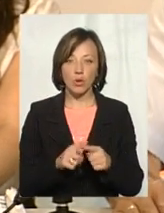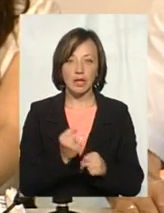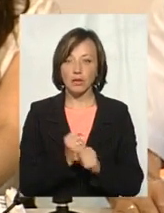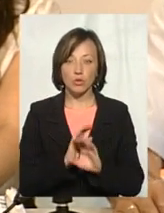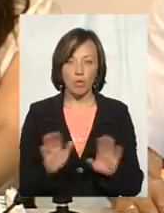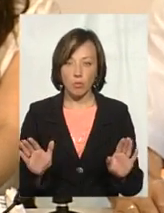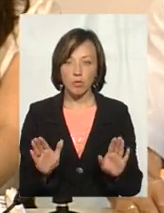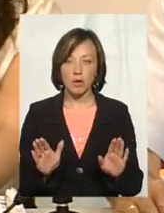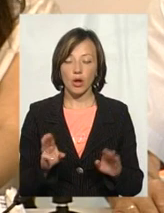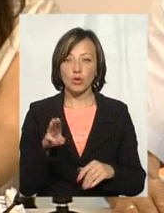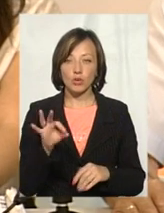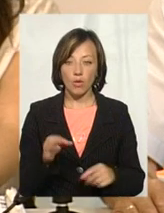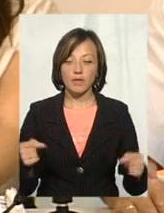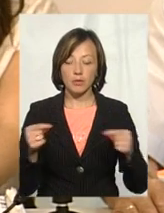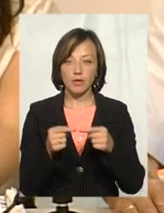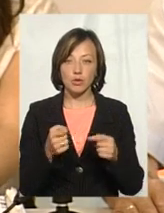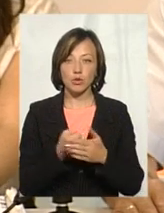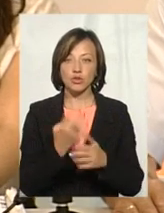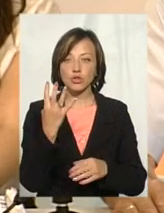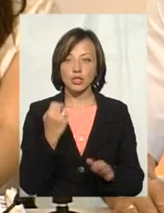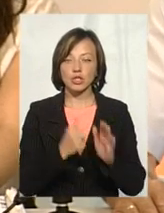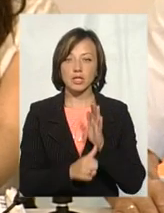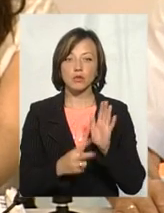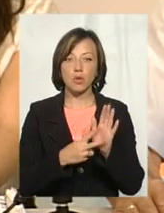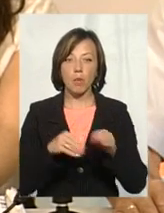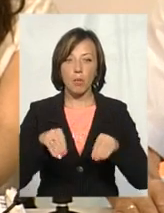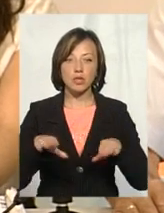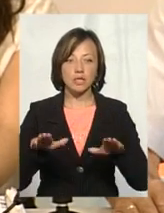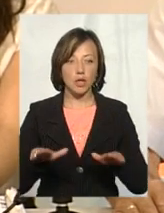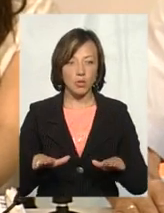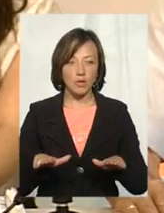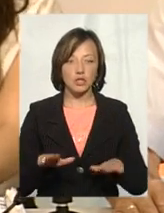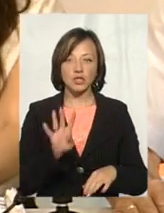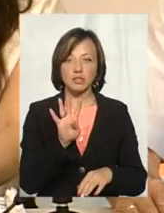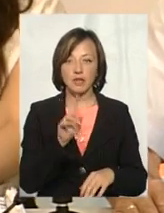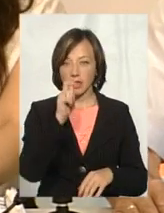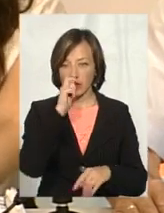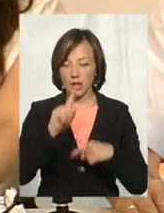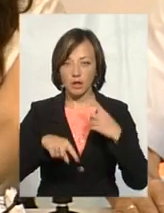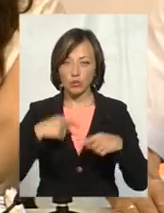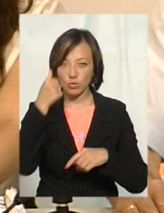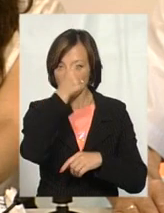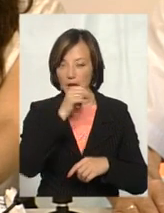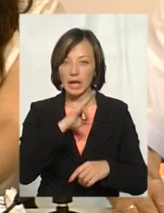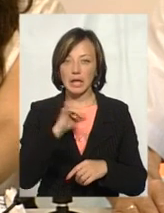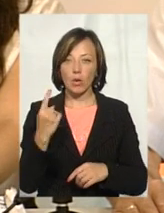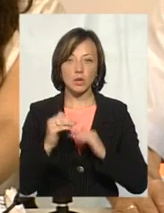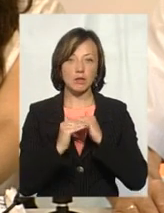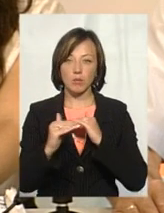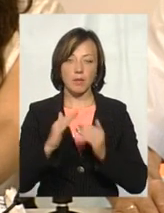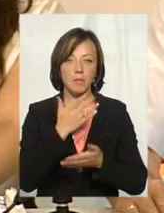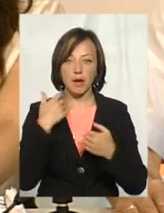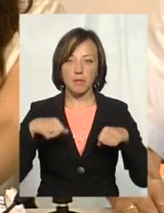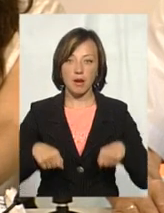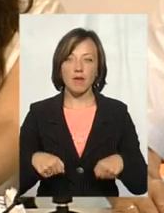зробимо, то відповідно до 467 постанови, з 4 квітня наступного року, ні один поліон не має права